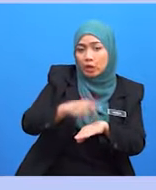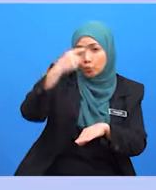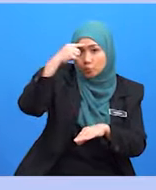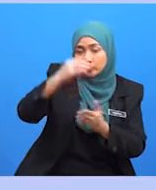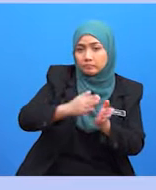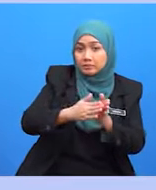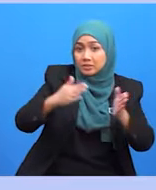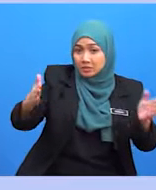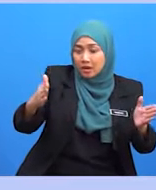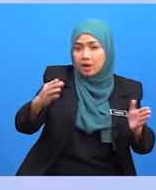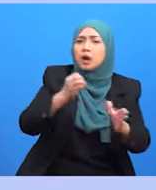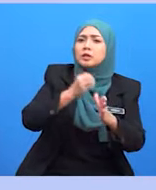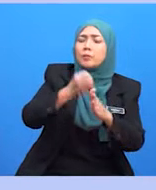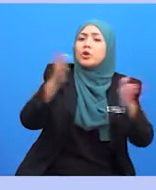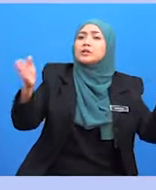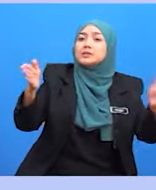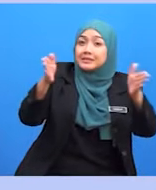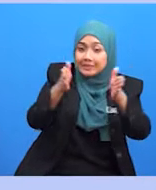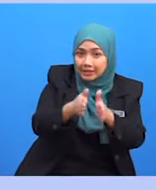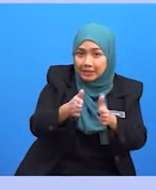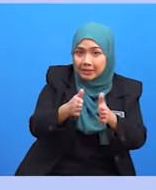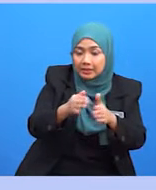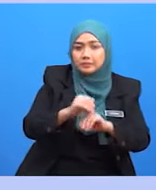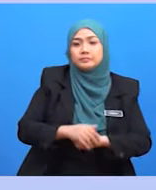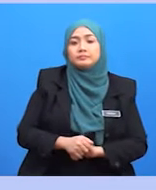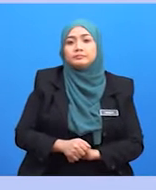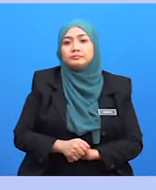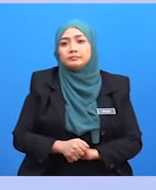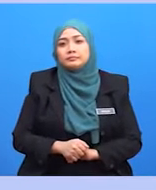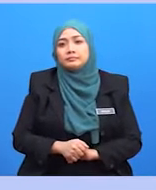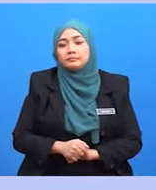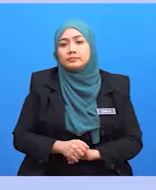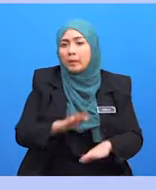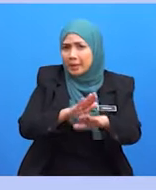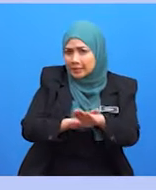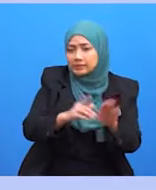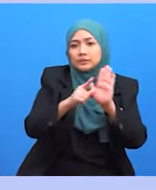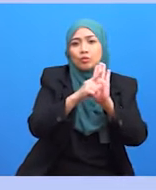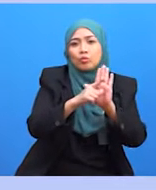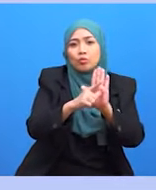atau pengecilan untuk mengelakkan ketidakseragaman pada logo.